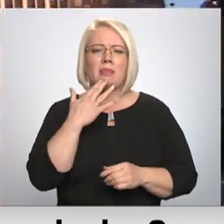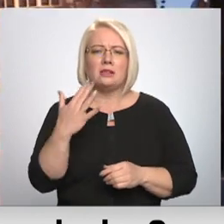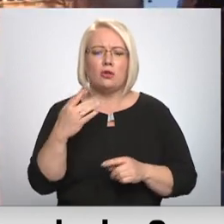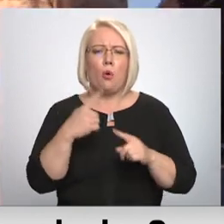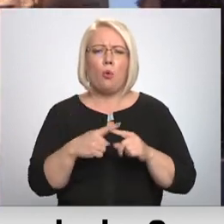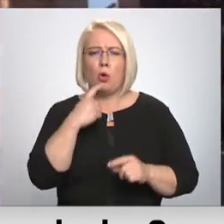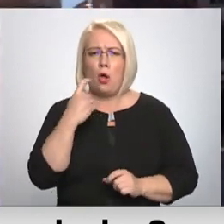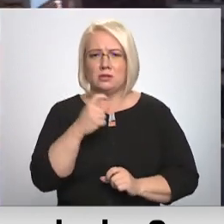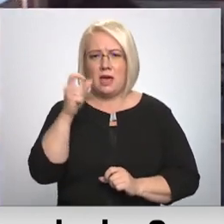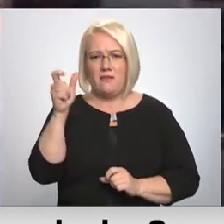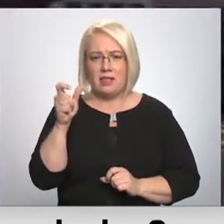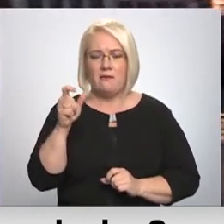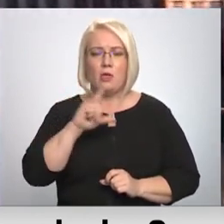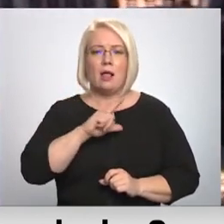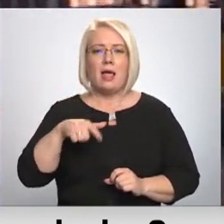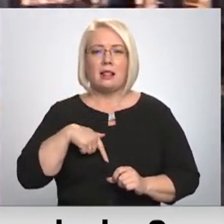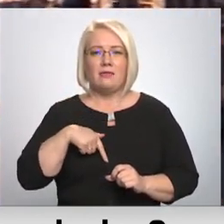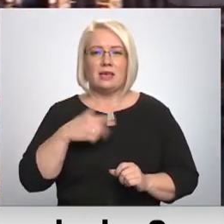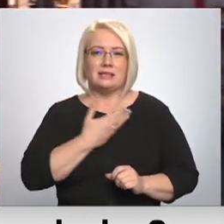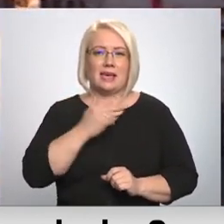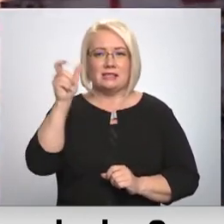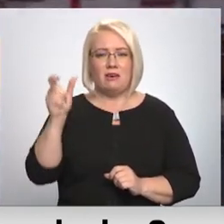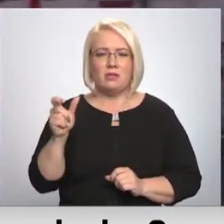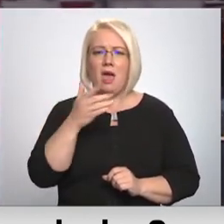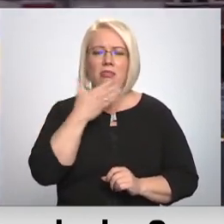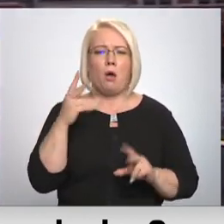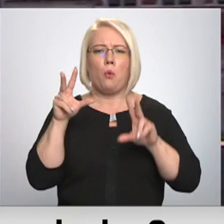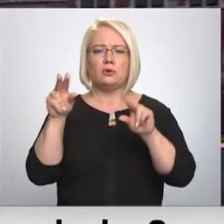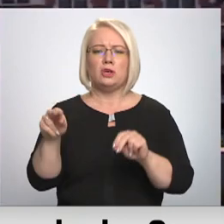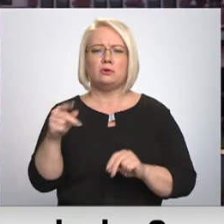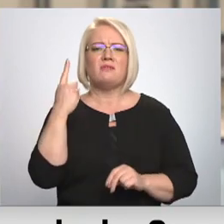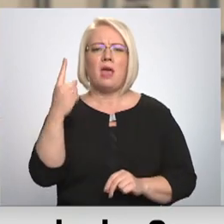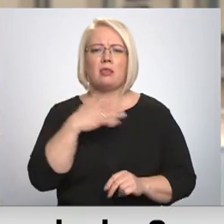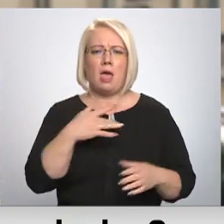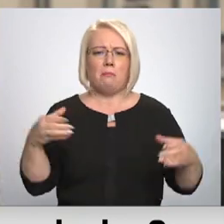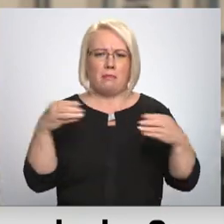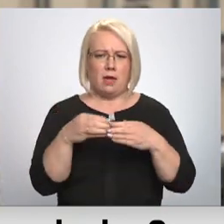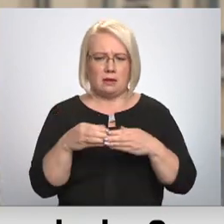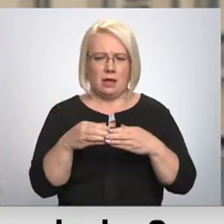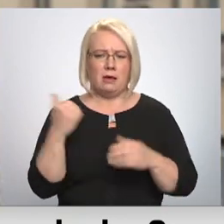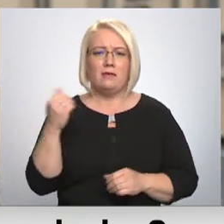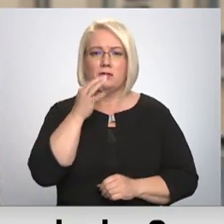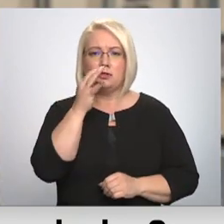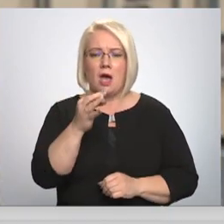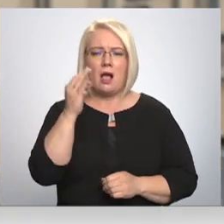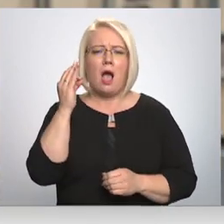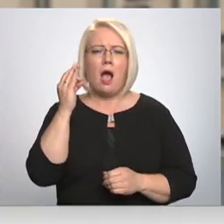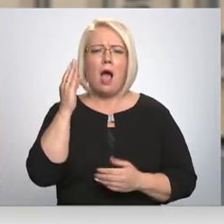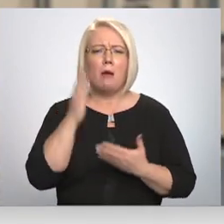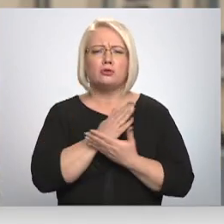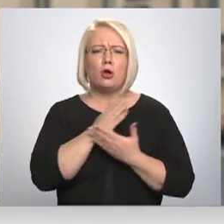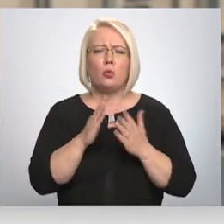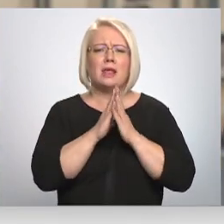Pētījumi rāda, ka Latvijas vidējais vēlētājs nav īpaši lojāls kādam vienam politiskiem spēkam. Absolūti lielākā daļā visu partiju